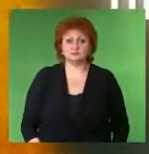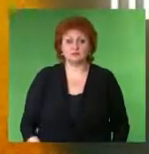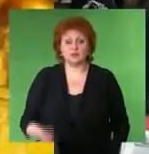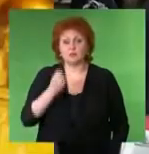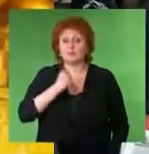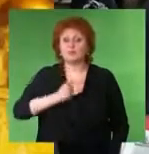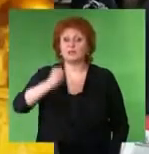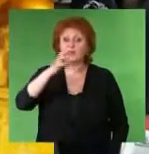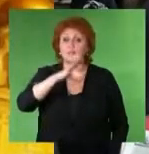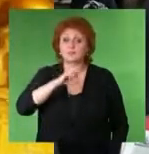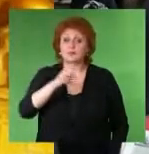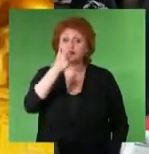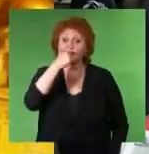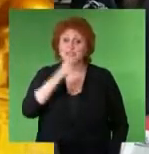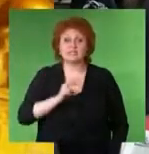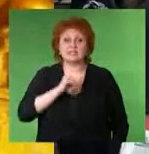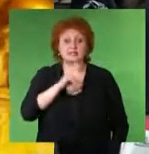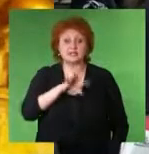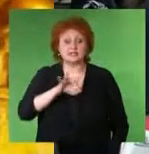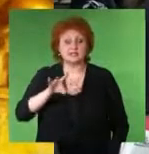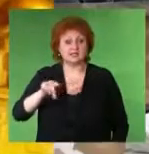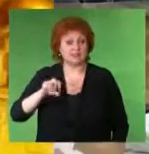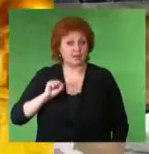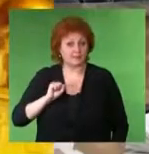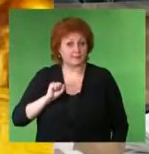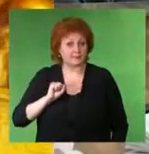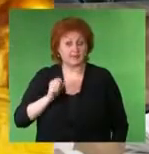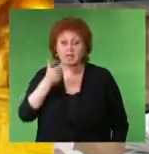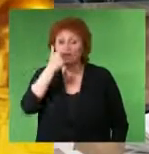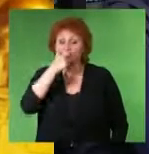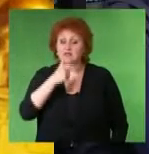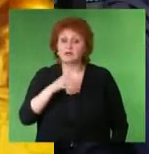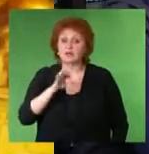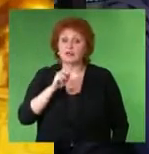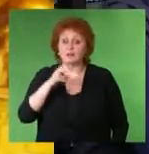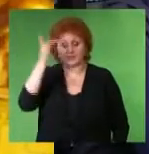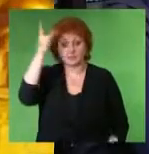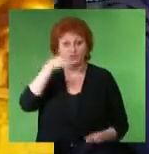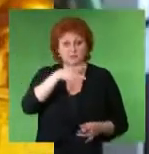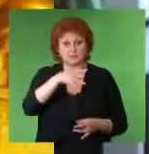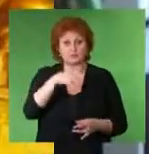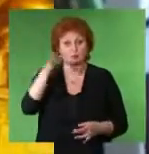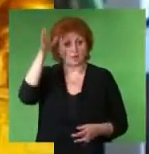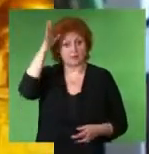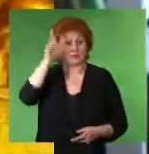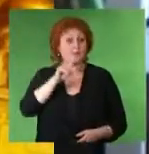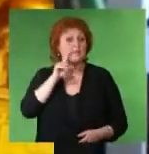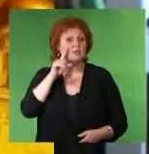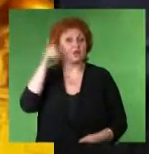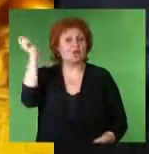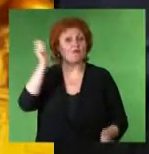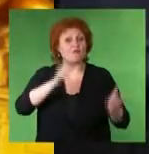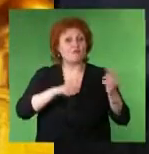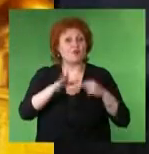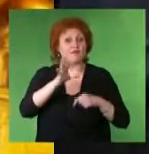По благословению митрополита Ставропольского и Невиномысского Кирилла От Ставропольской епархии на международный образовательный